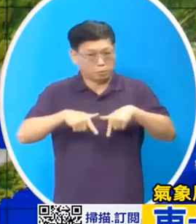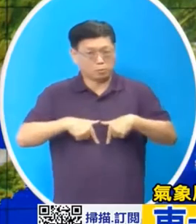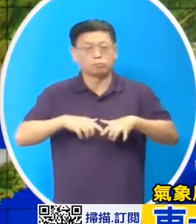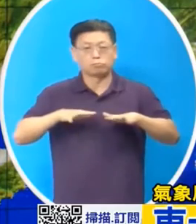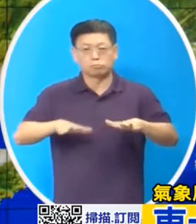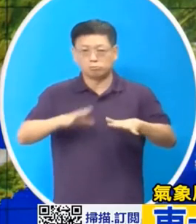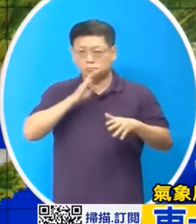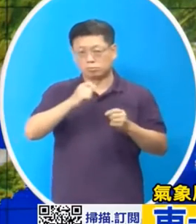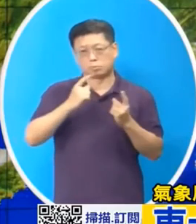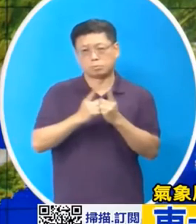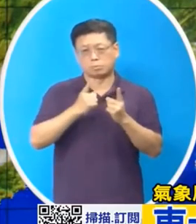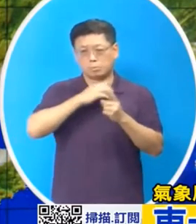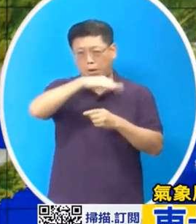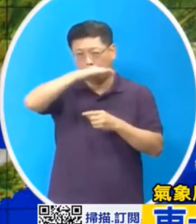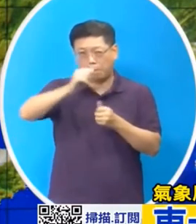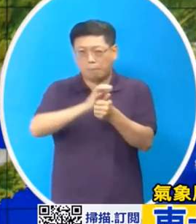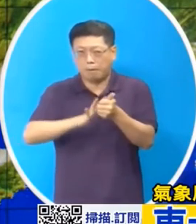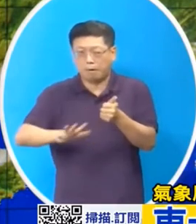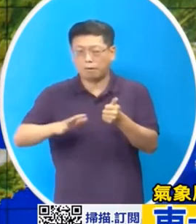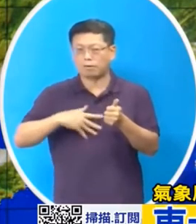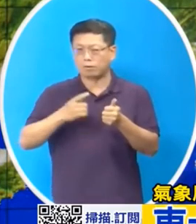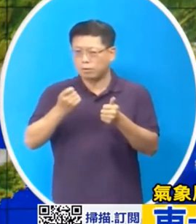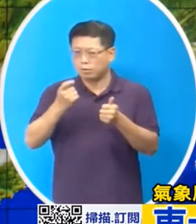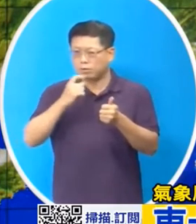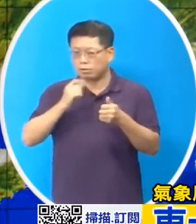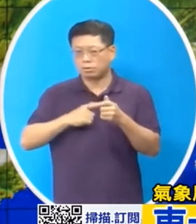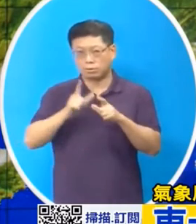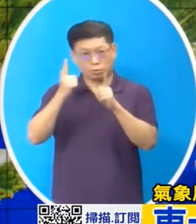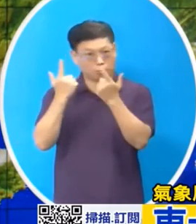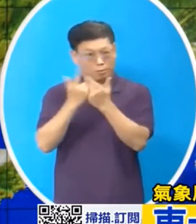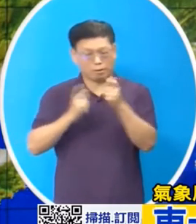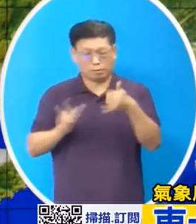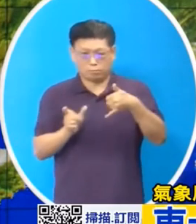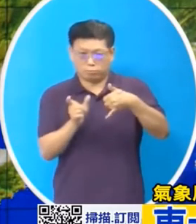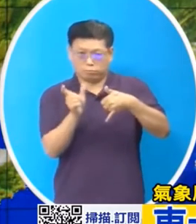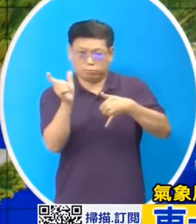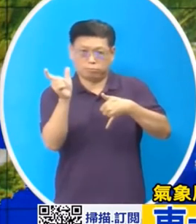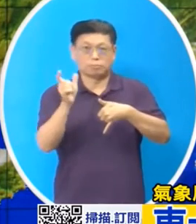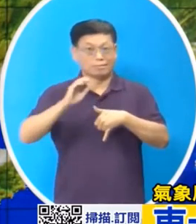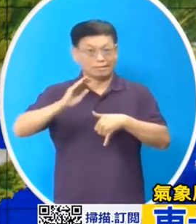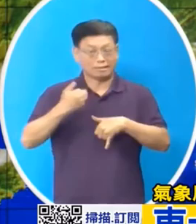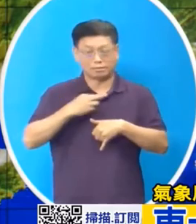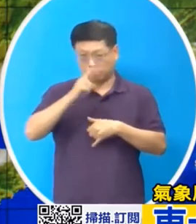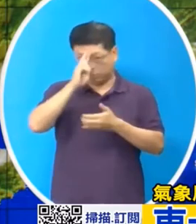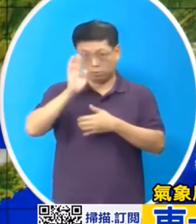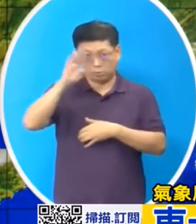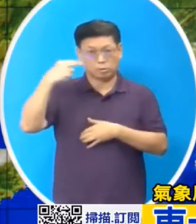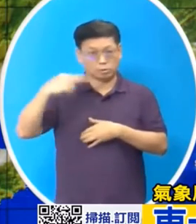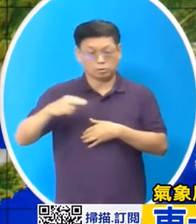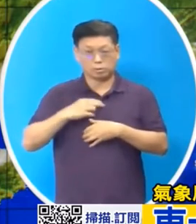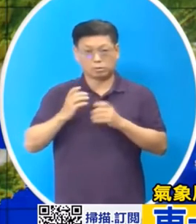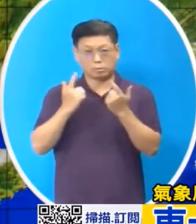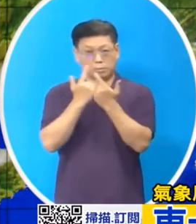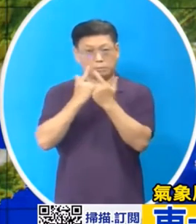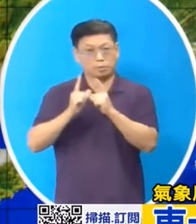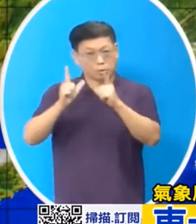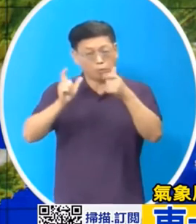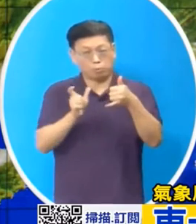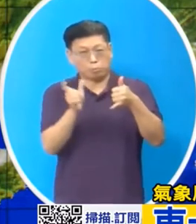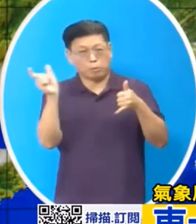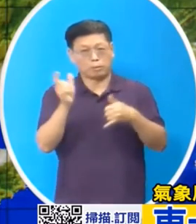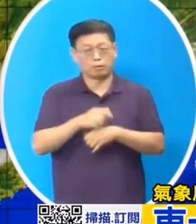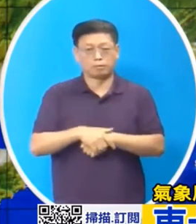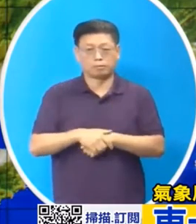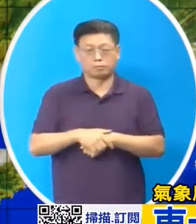受到地形的影响有稍微望我们地形东北较偏移的现象不过中午以后又往北北东的方向移动了